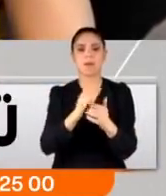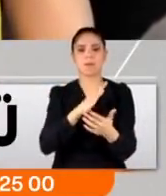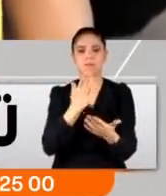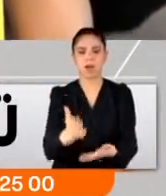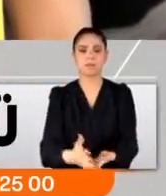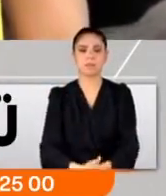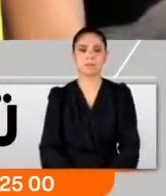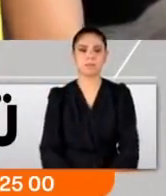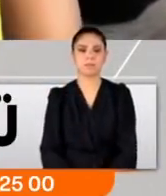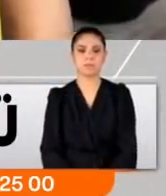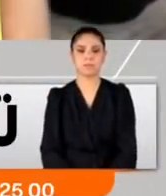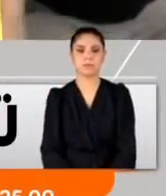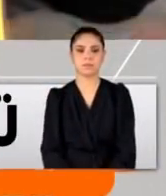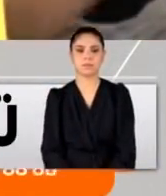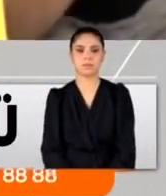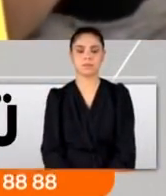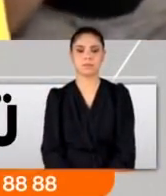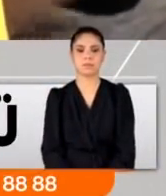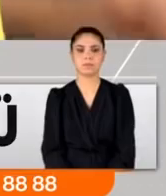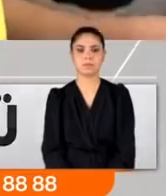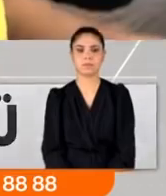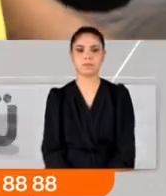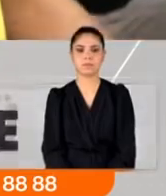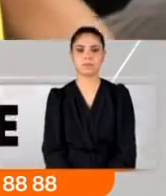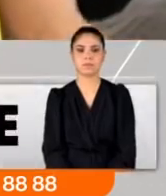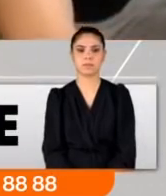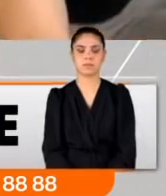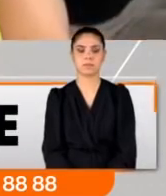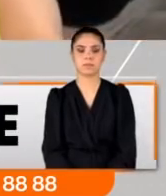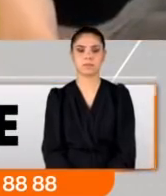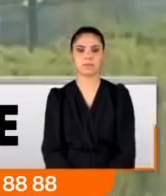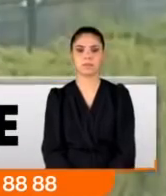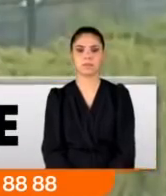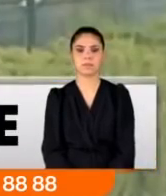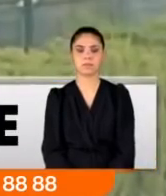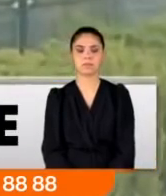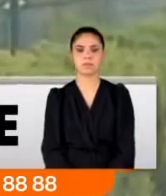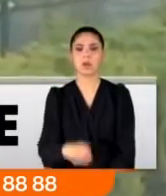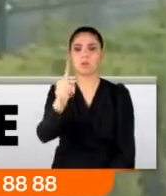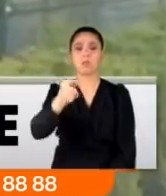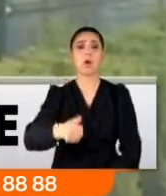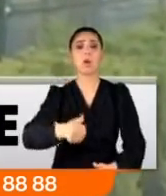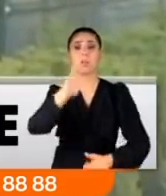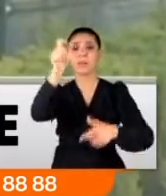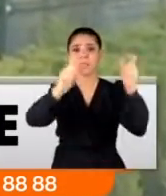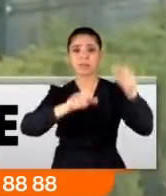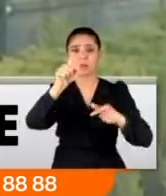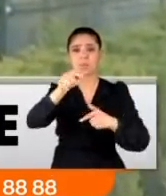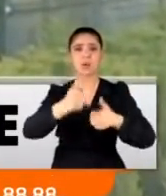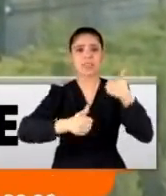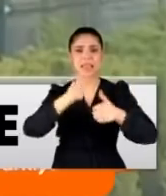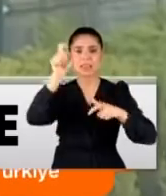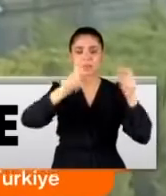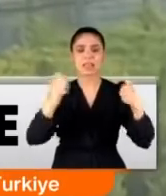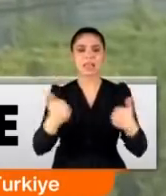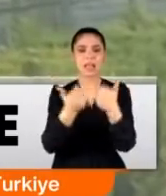ayakta gördüğümde biraz rahatladım. Onun arkasında bir kişi daha gördüm ama Harun olduğunu bilmiyordum. Jokeyler hışman çizikle Vedat Abiş